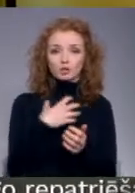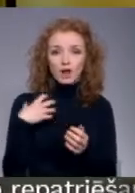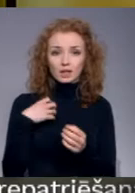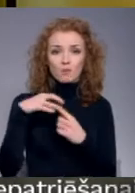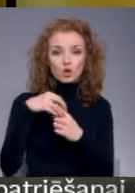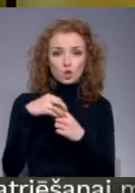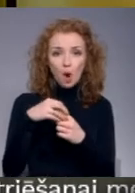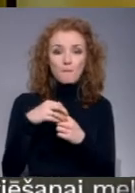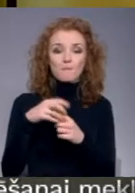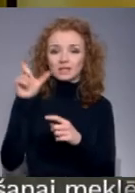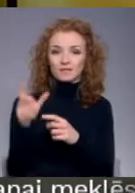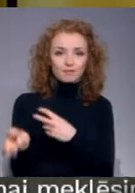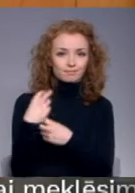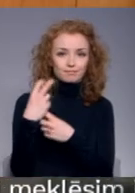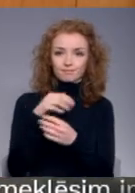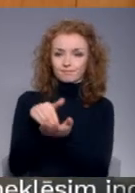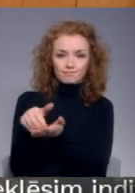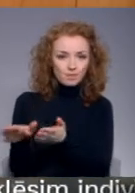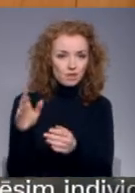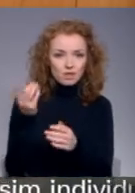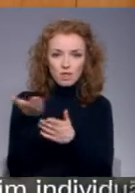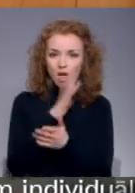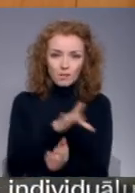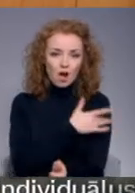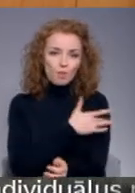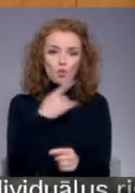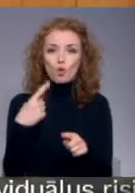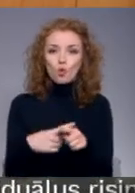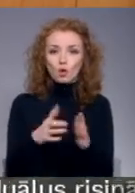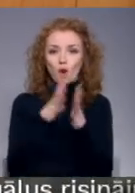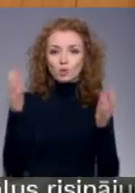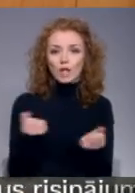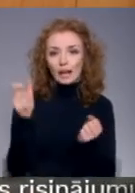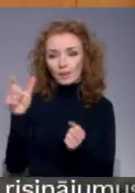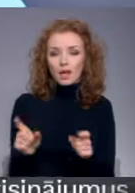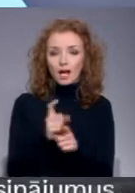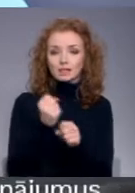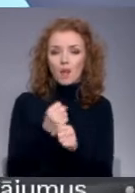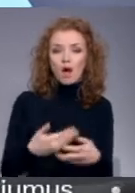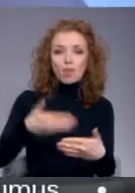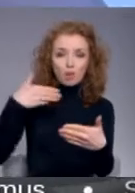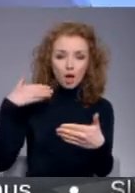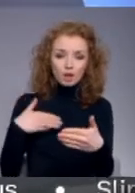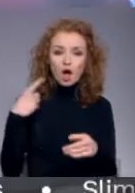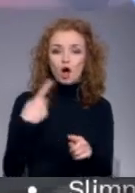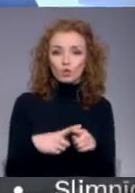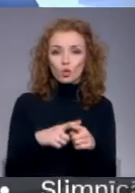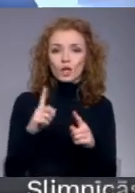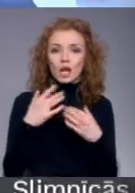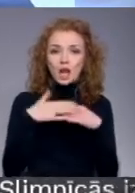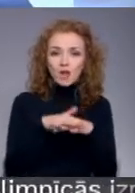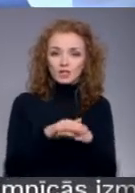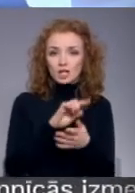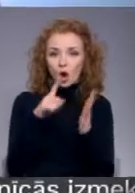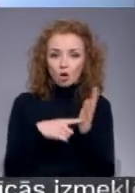apmeklētājs praktiski vairs neapgalpo un arī vairums domas darbinieku strādā attālināt. Pašies daudz viet tiek risināts jautājums, lai šajā